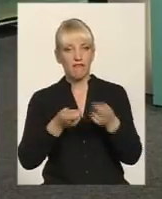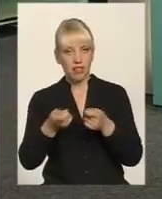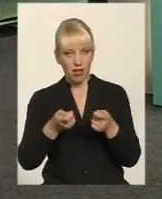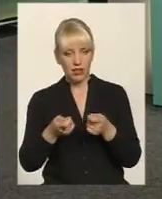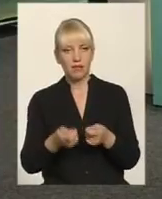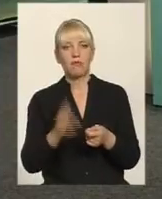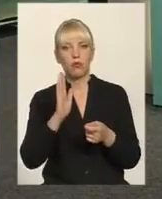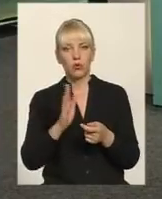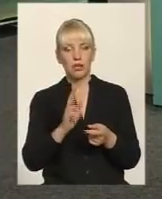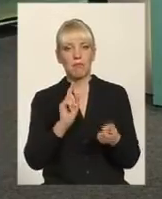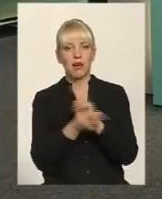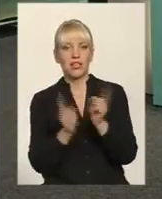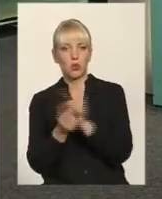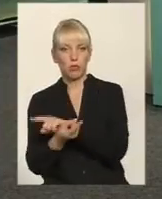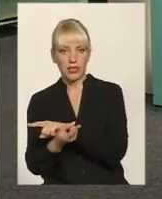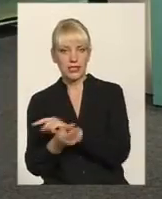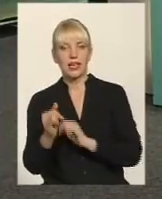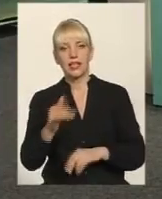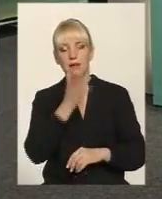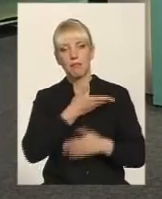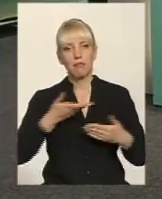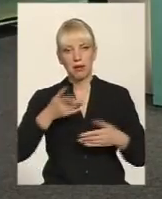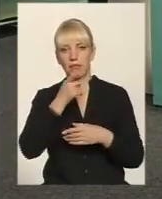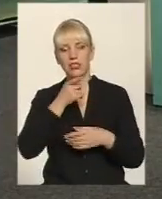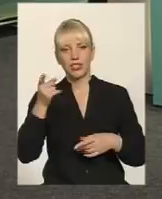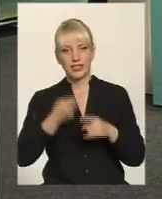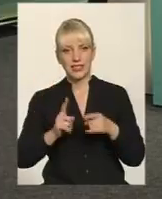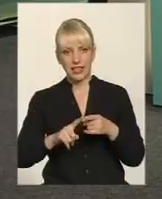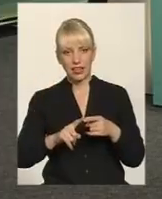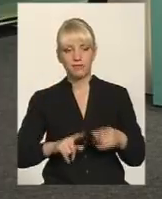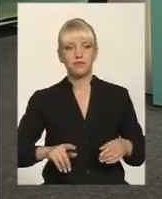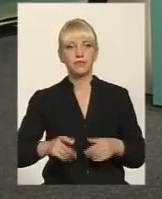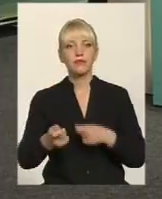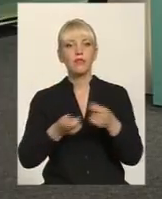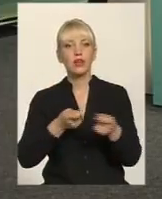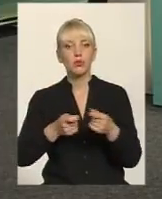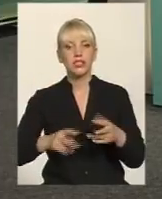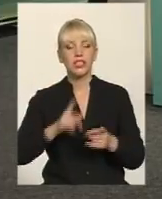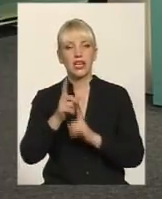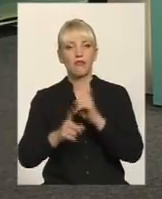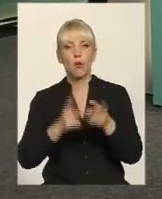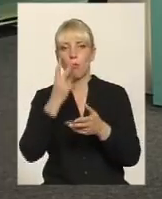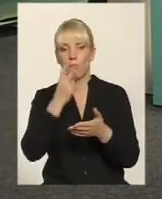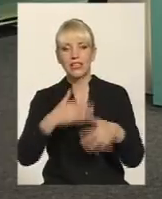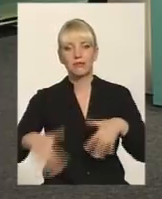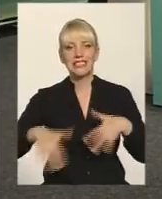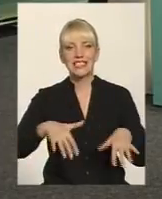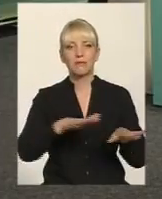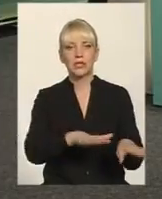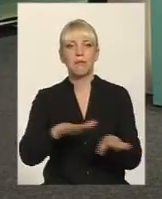певна перетурбація. І ми під час цієї адміністративної реформи побачимо слабкі місця, побачимо,